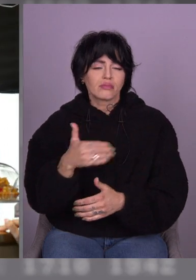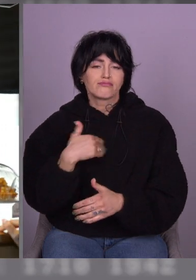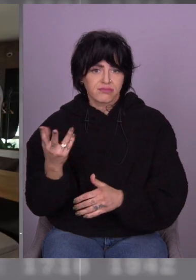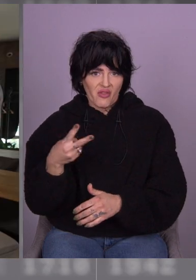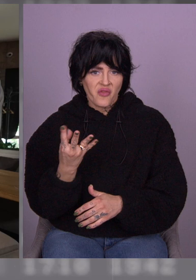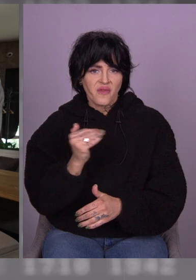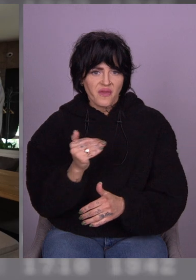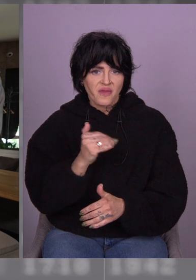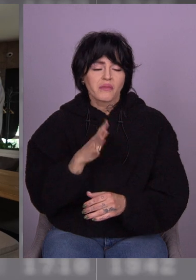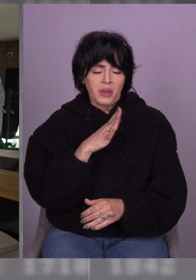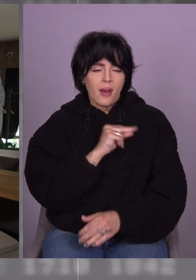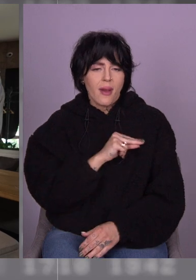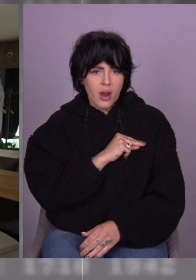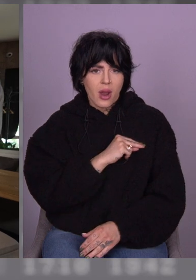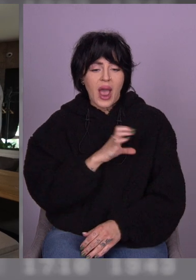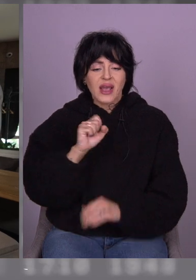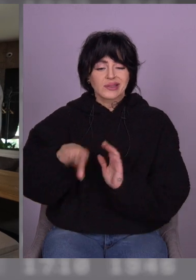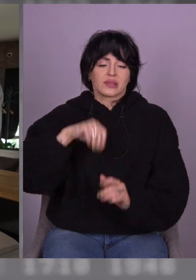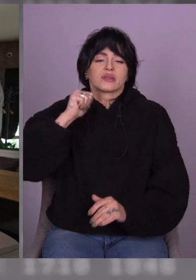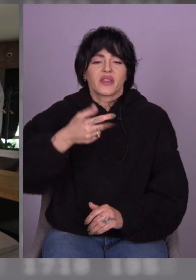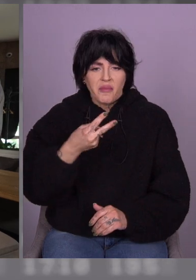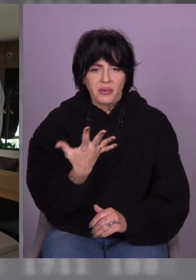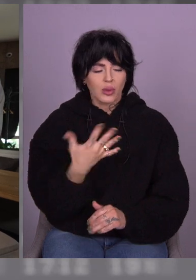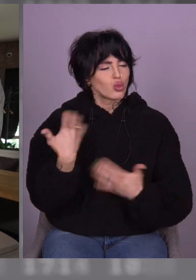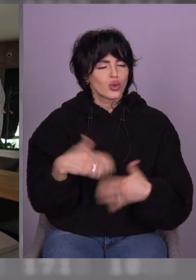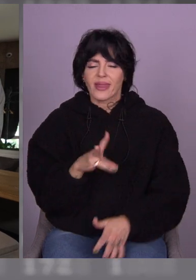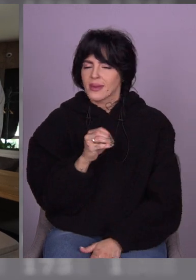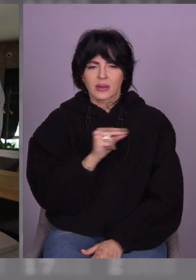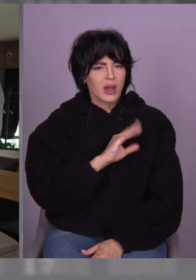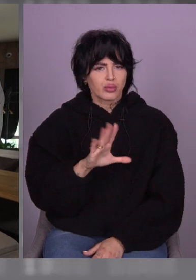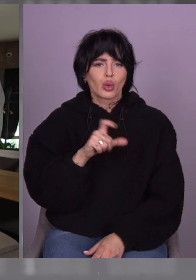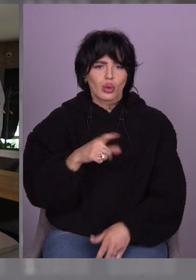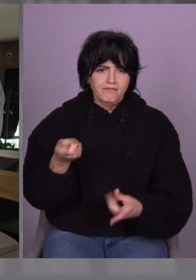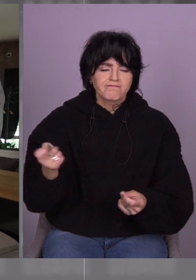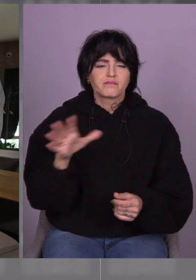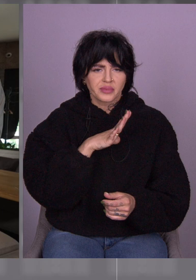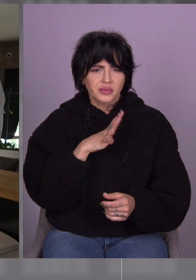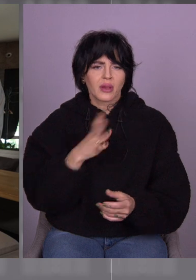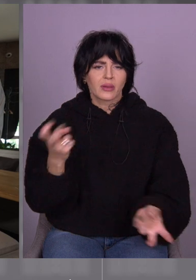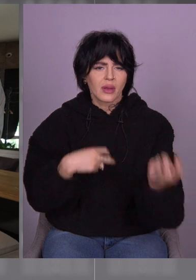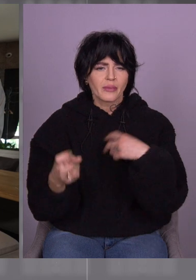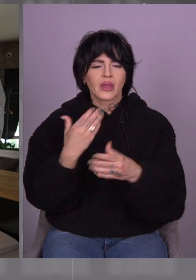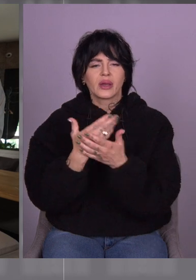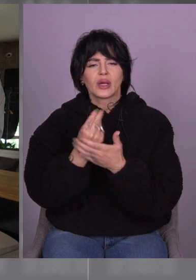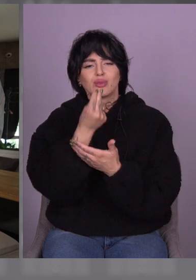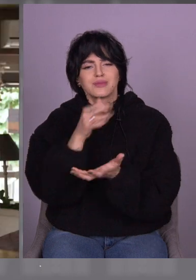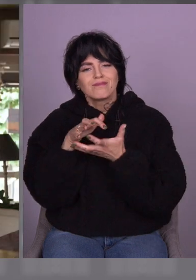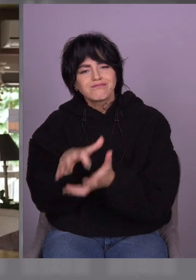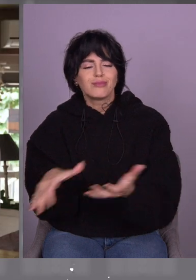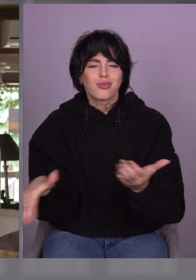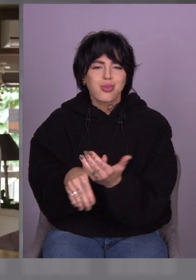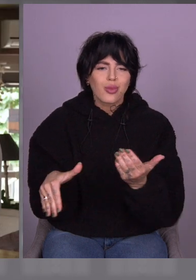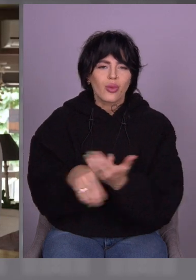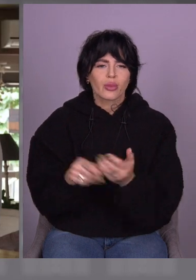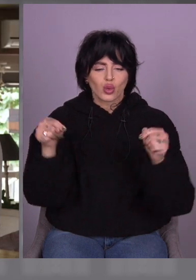людей було. 25-го вже не працювали як кав'ярня, але тут ще були люди, які там продукти брали, забирали з кухні, підготувалися.